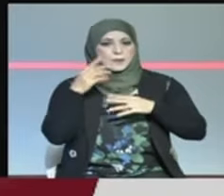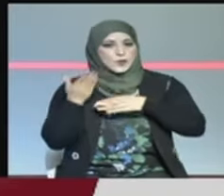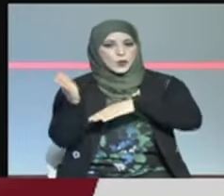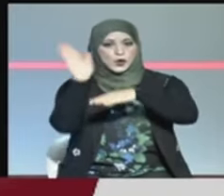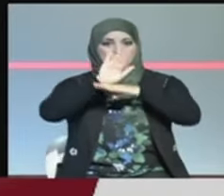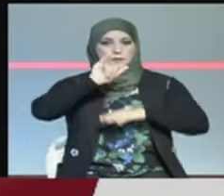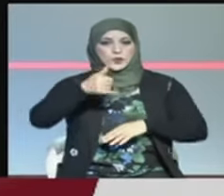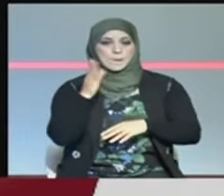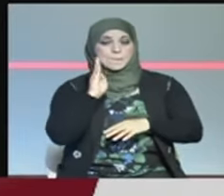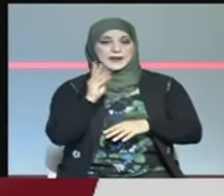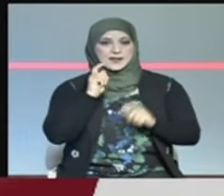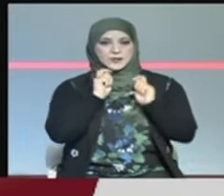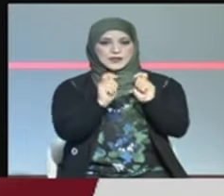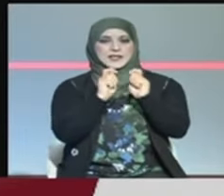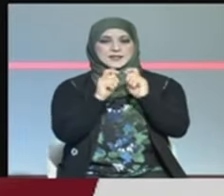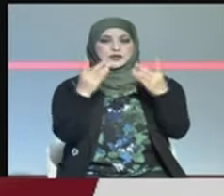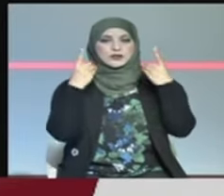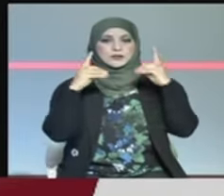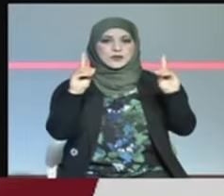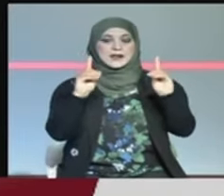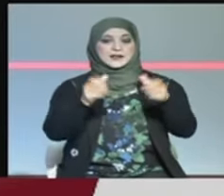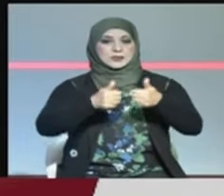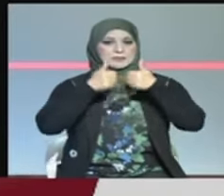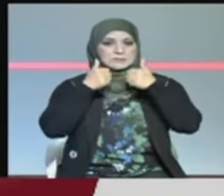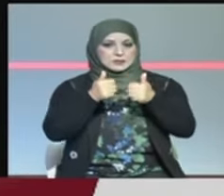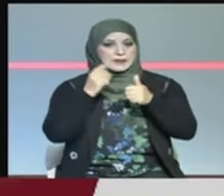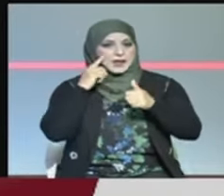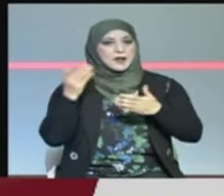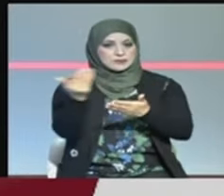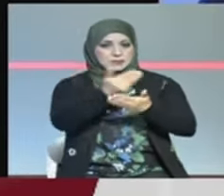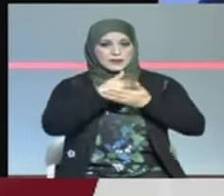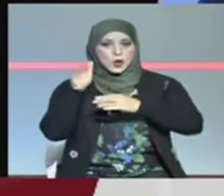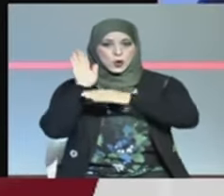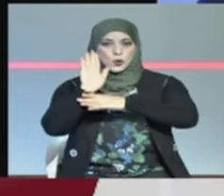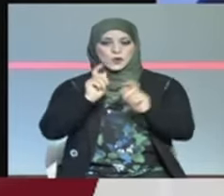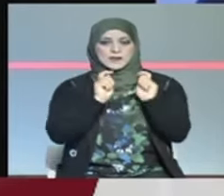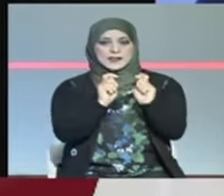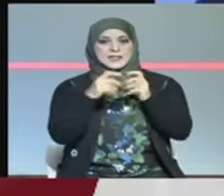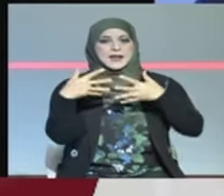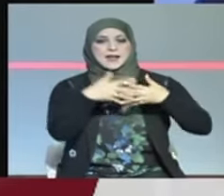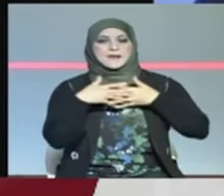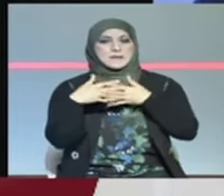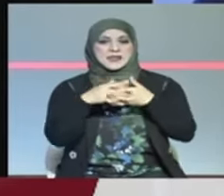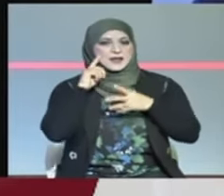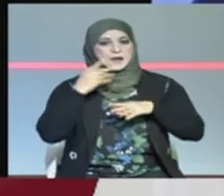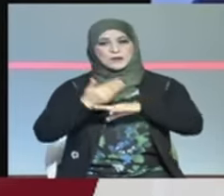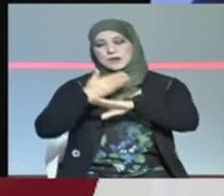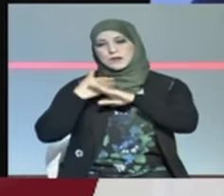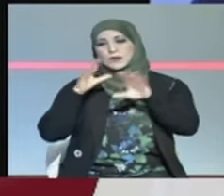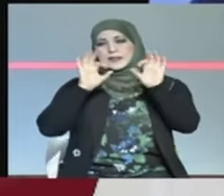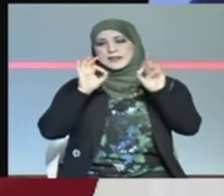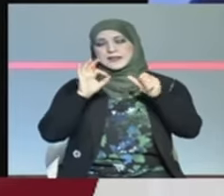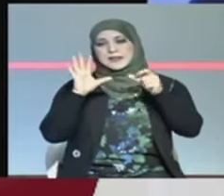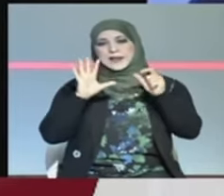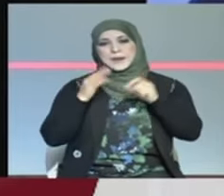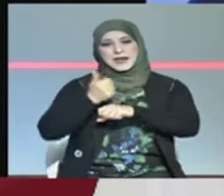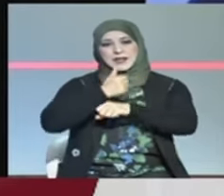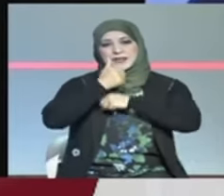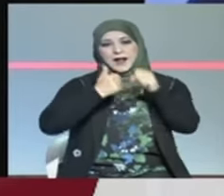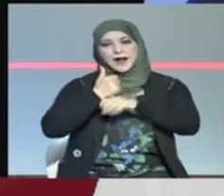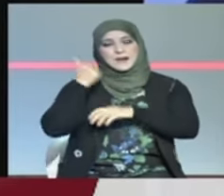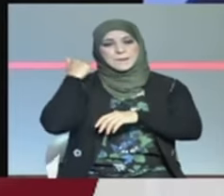بايدن بأنه سياسي ديمقراطي مخذر له حضوره في السياسة الأمريكية منذ سبعينات القرن الماضي